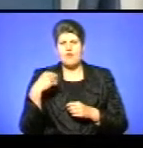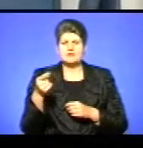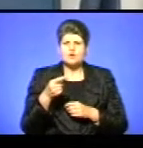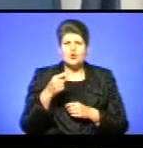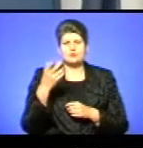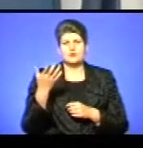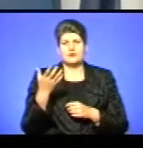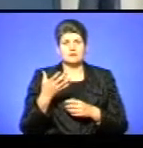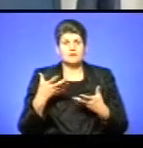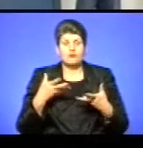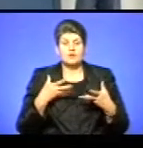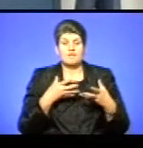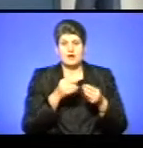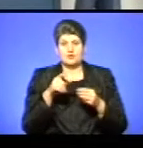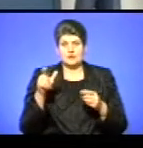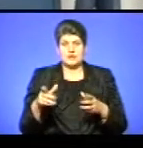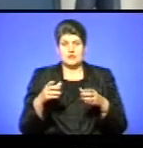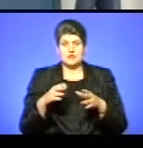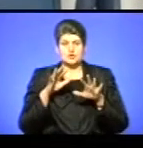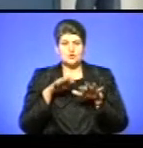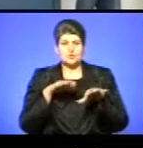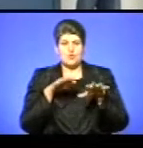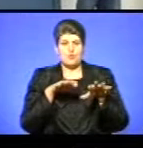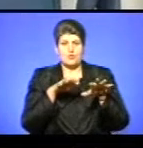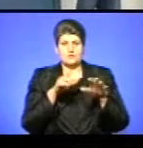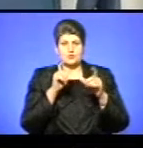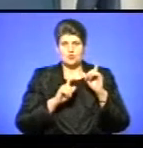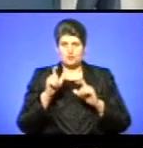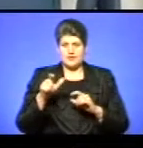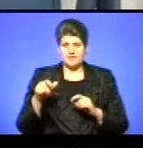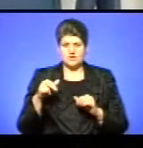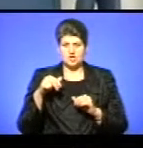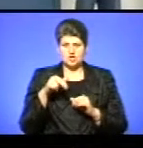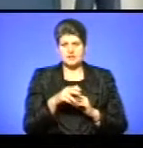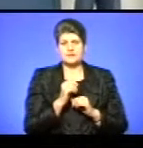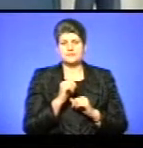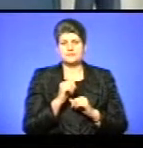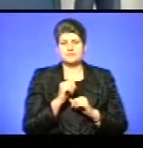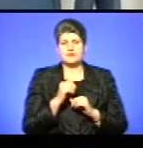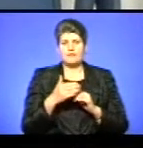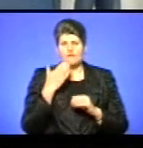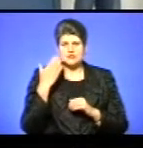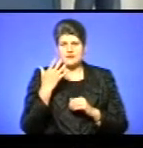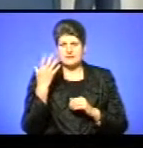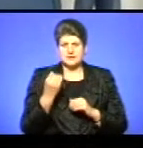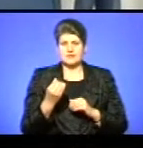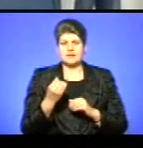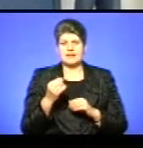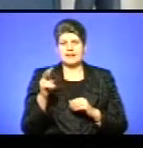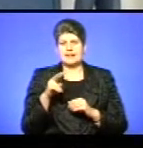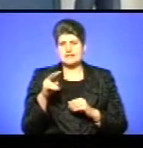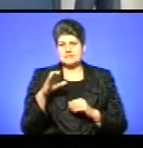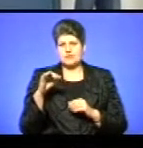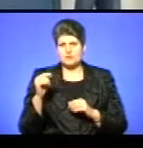людей, які були в Києві. І студенти колонами почали, пам'ятаю, дійти в останні дні листопада зі своїх університетів.